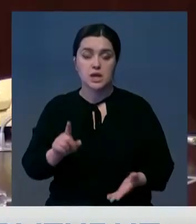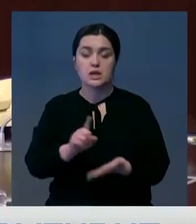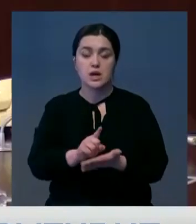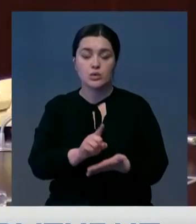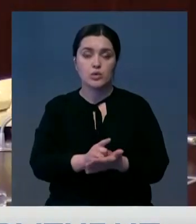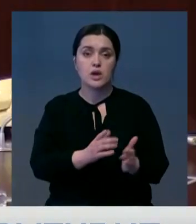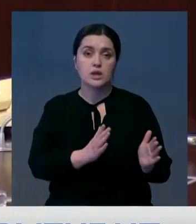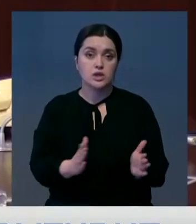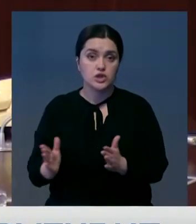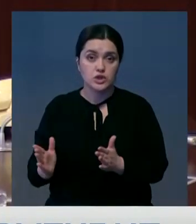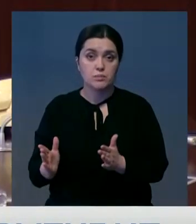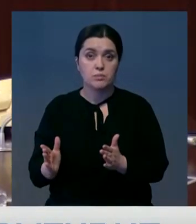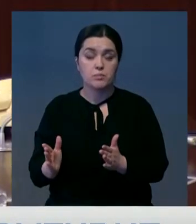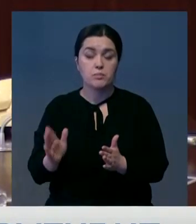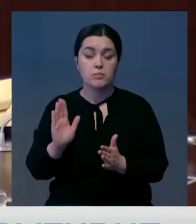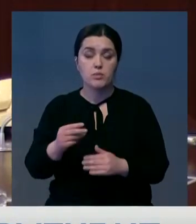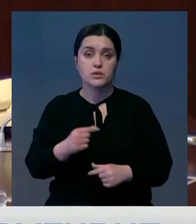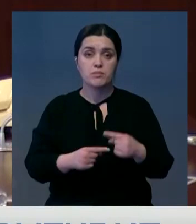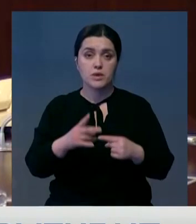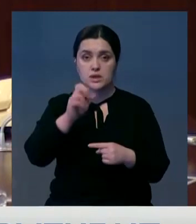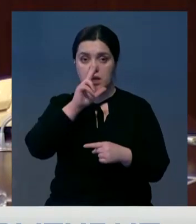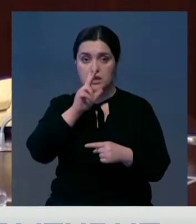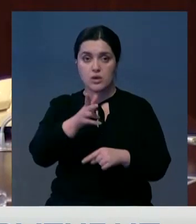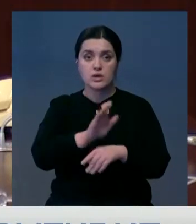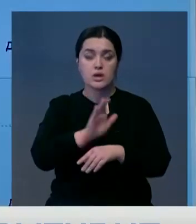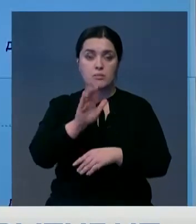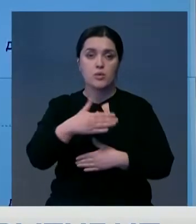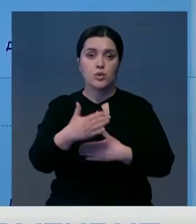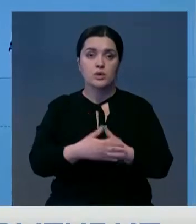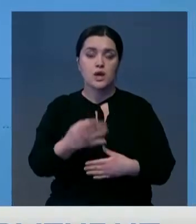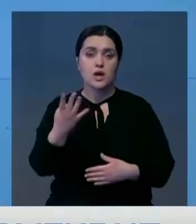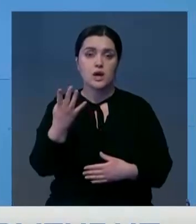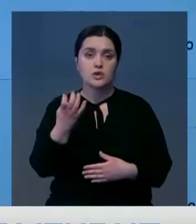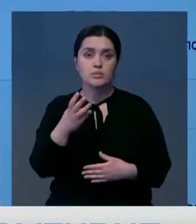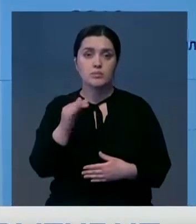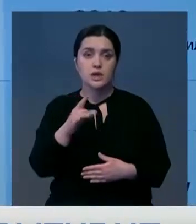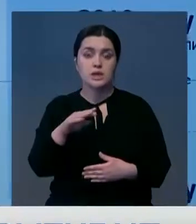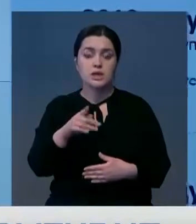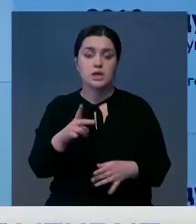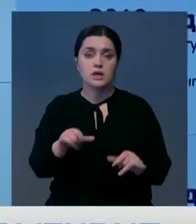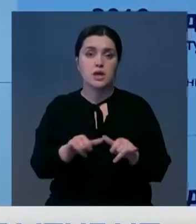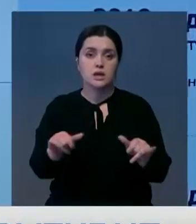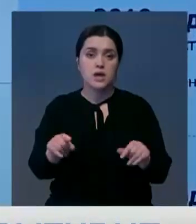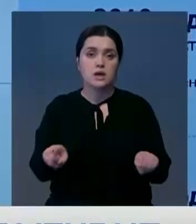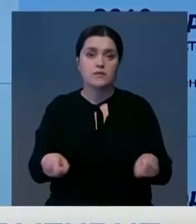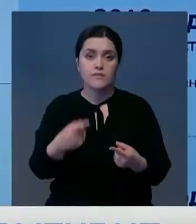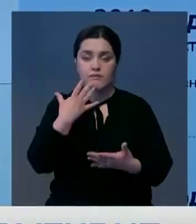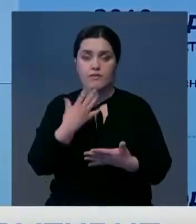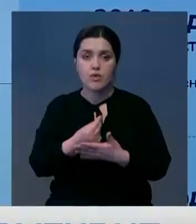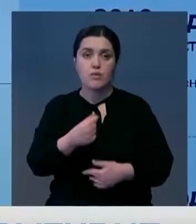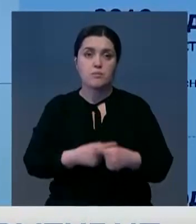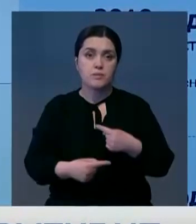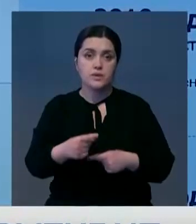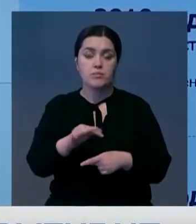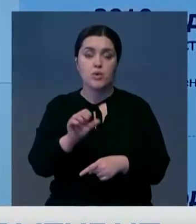режимы. Эти меры позволят предпринимателям на три года направить около 400 миллиардов тенге на расширение и развитие своего бизнеса.